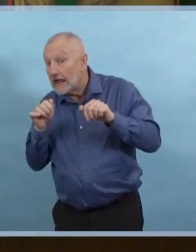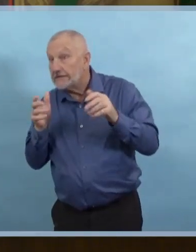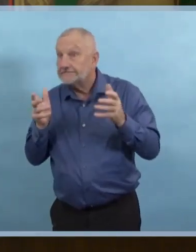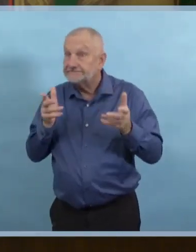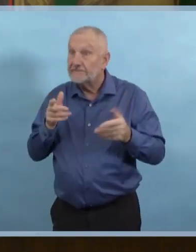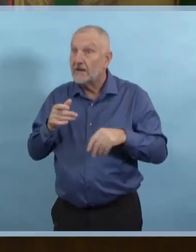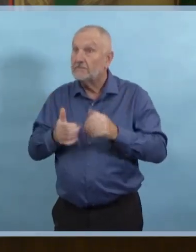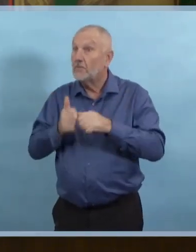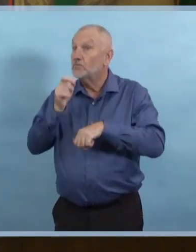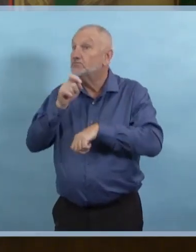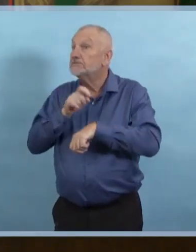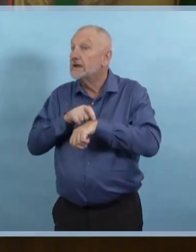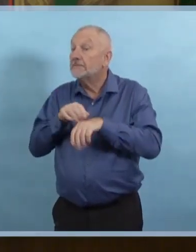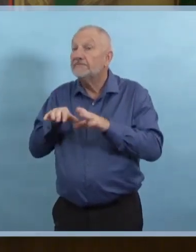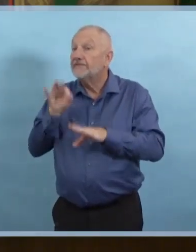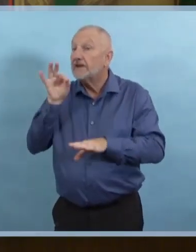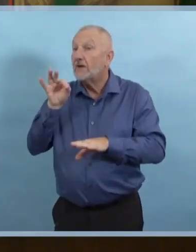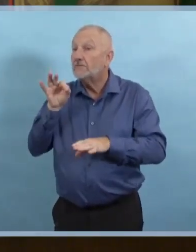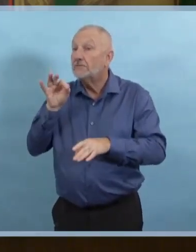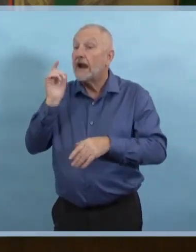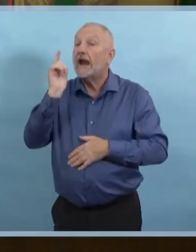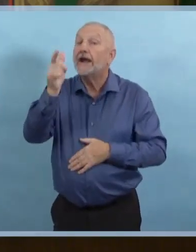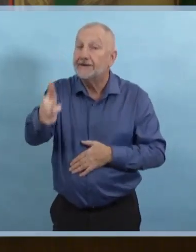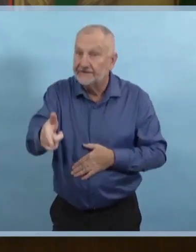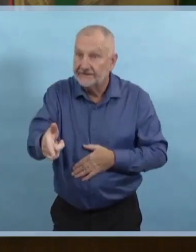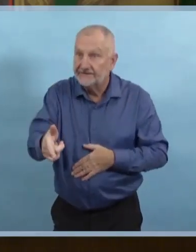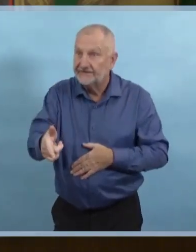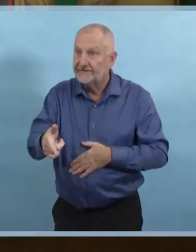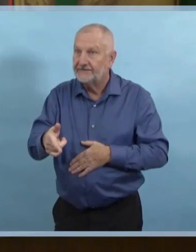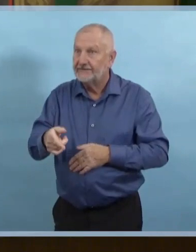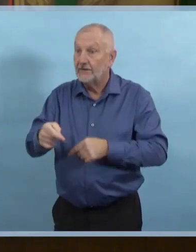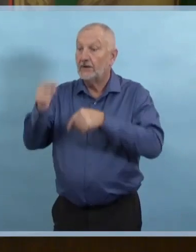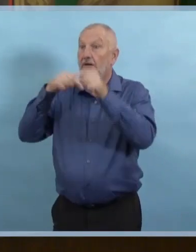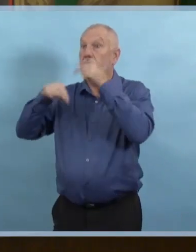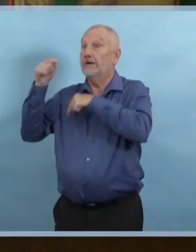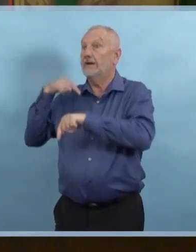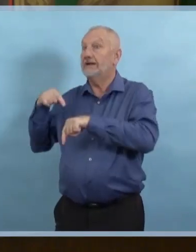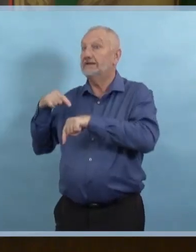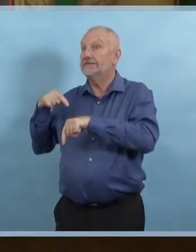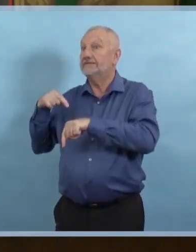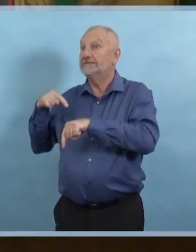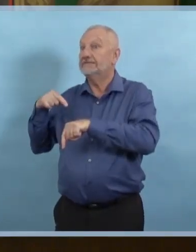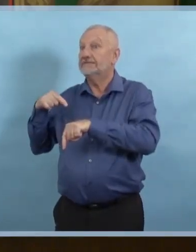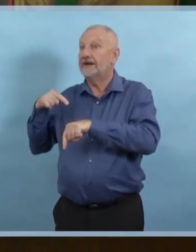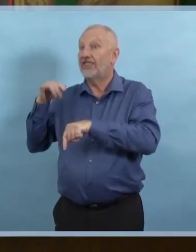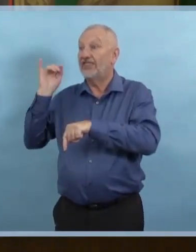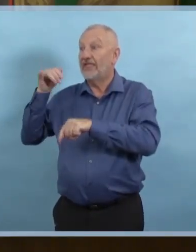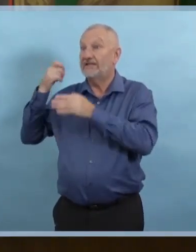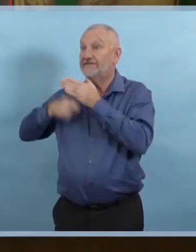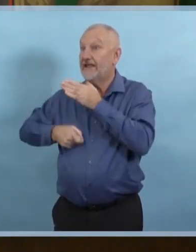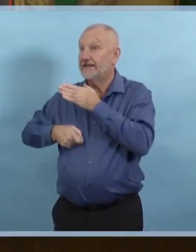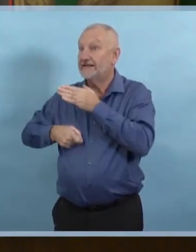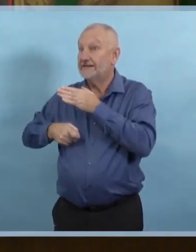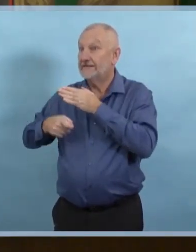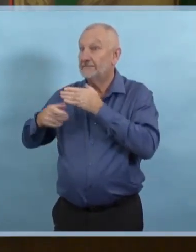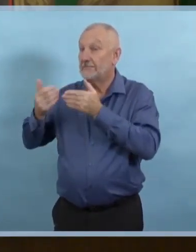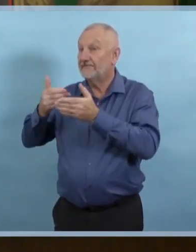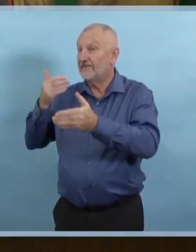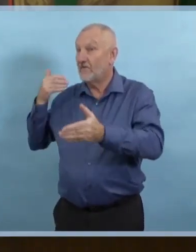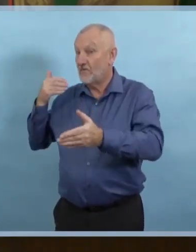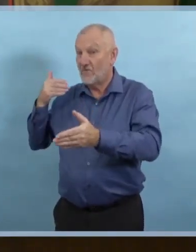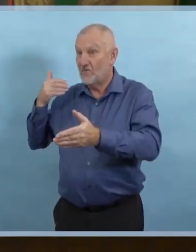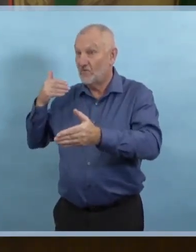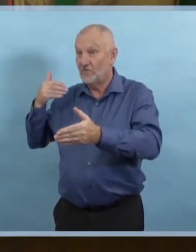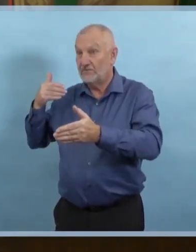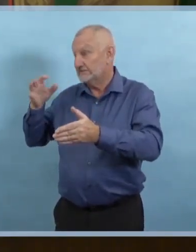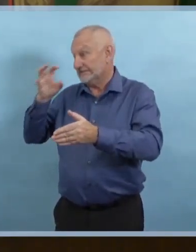Donc, ce ne pas rétroactif, voulant dire que nous n'allons pas rien imposer pour des choses qui ont été faites avant l'entrée en vigueur de ces